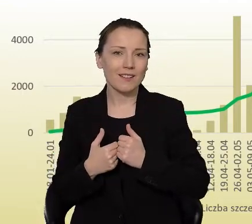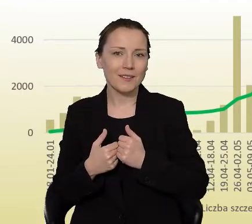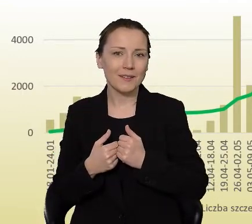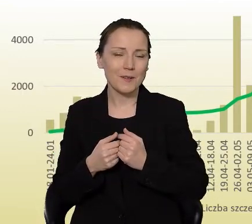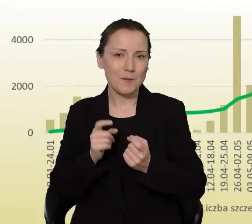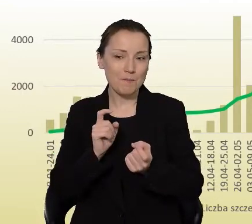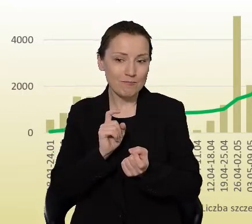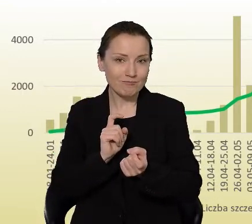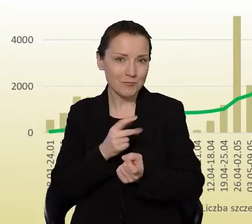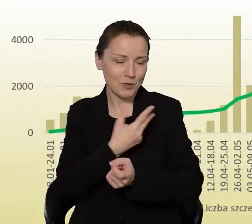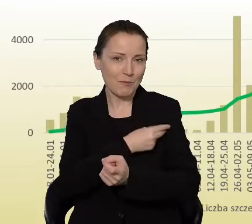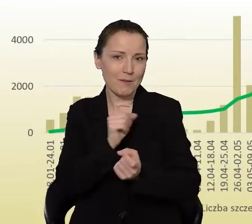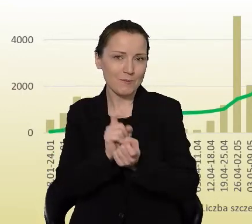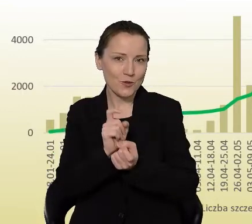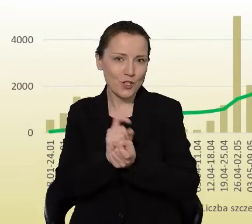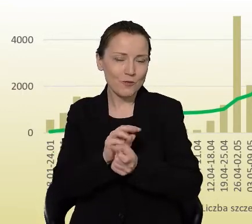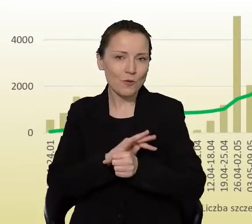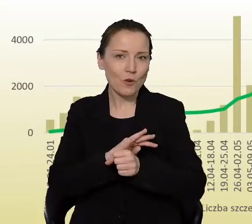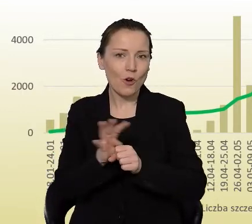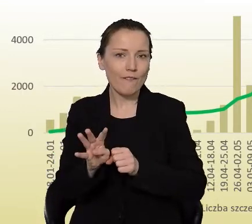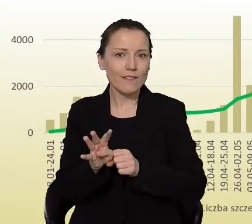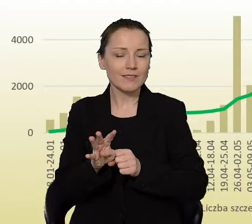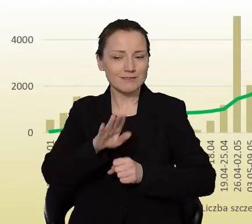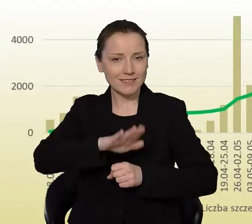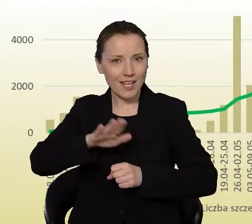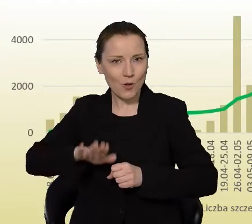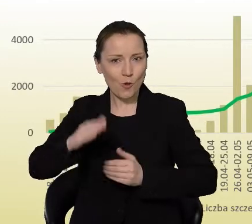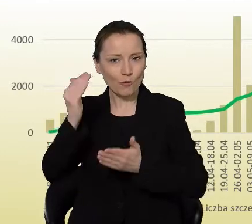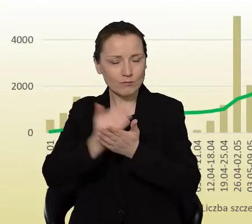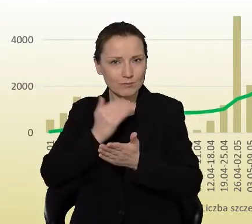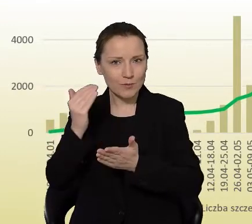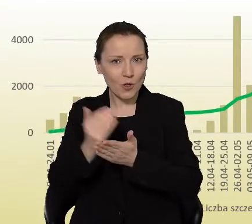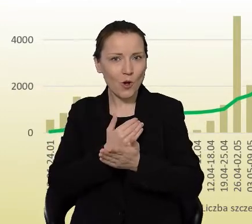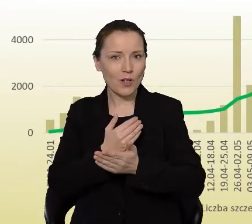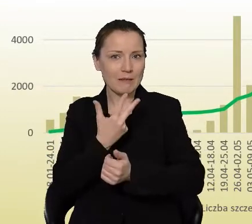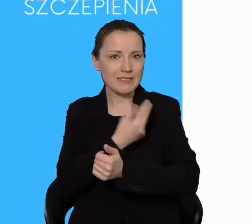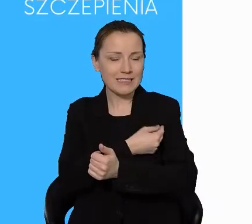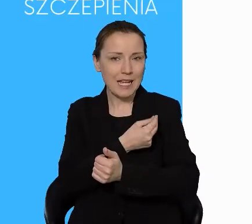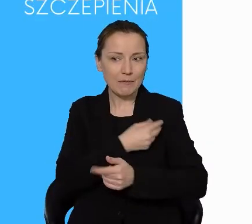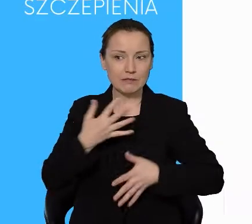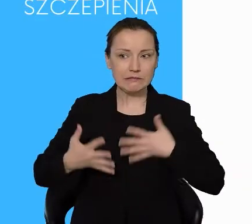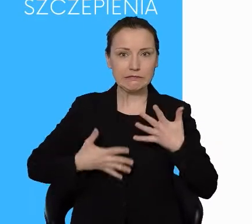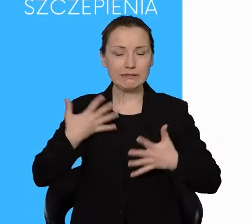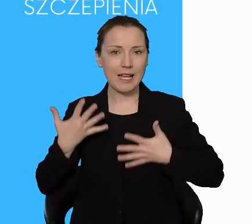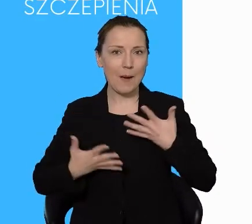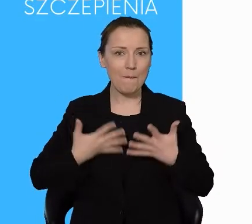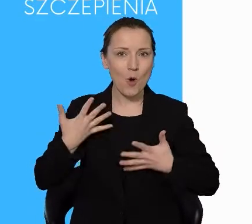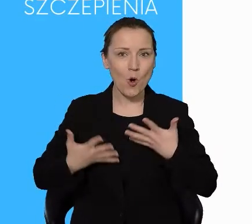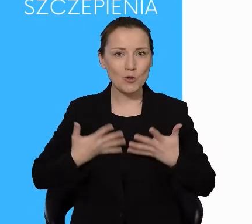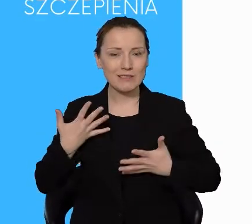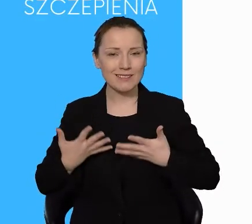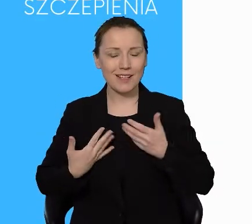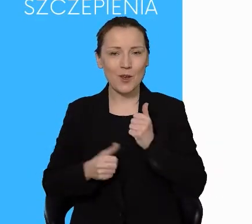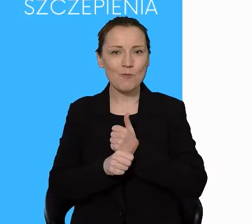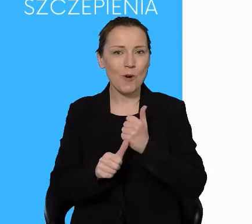COVID-19, że ten Narodowy Program Szczepień budził na początku szereg emocji, emocji wynikających